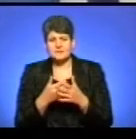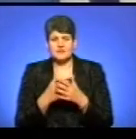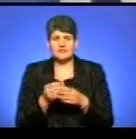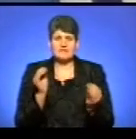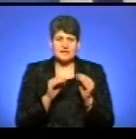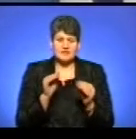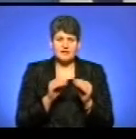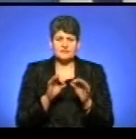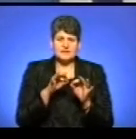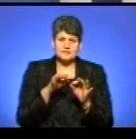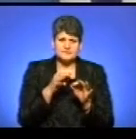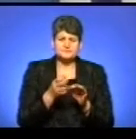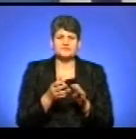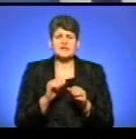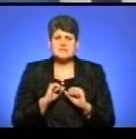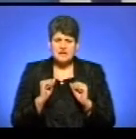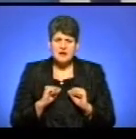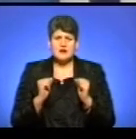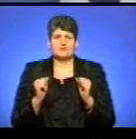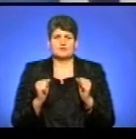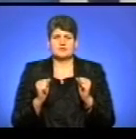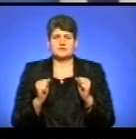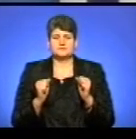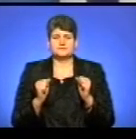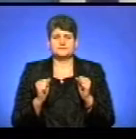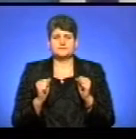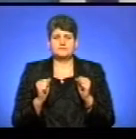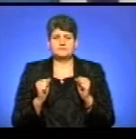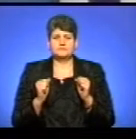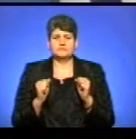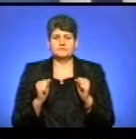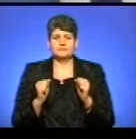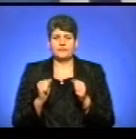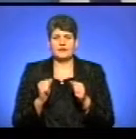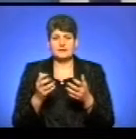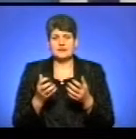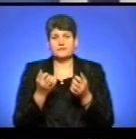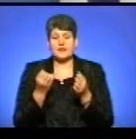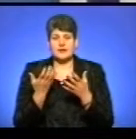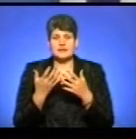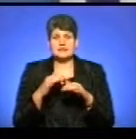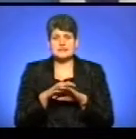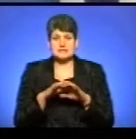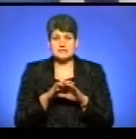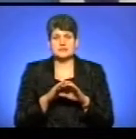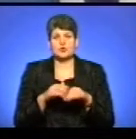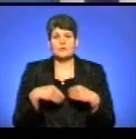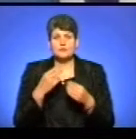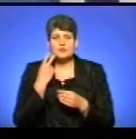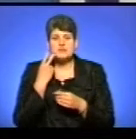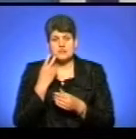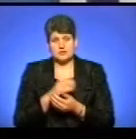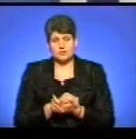накривають, вони її доштуковують, тобто, стараються виходити з ситуації. Але сітки маскувальні ми передаємо постійно.